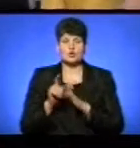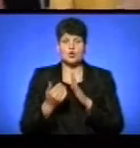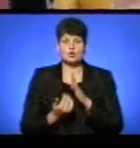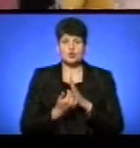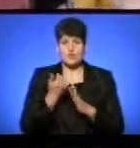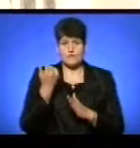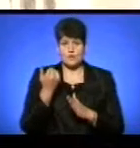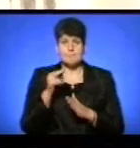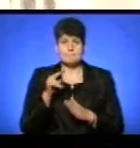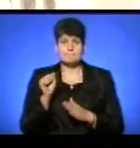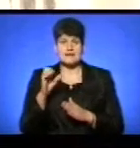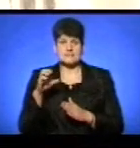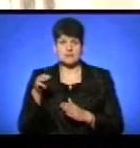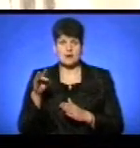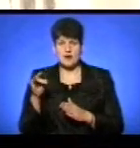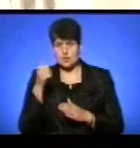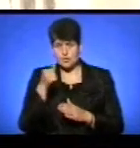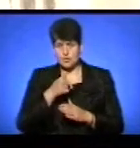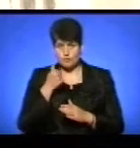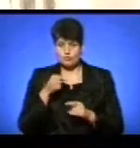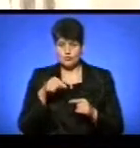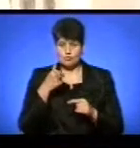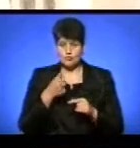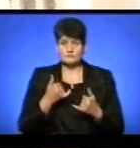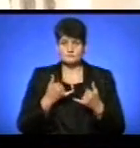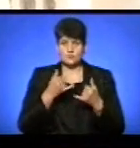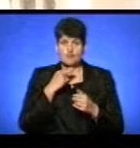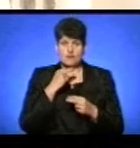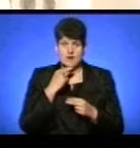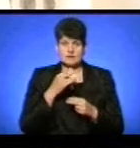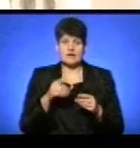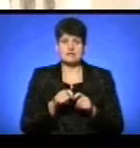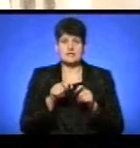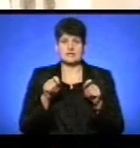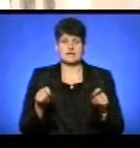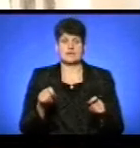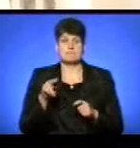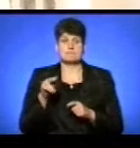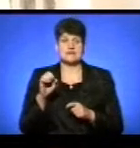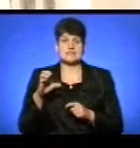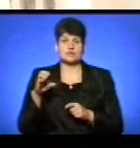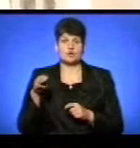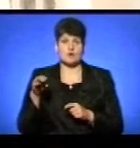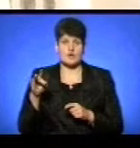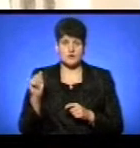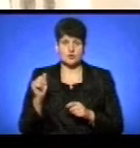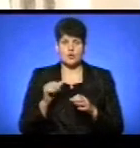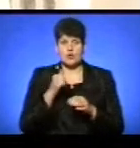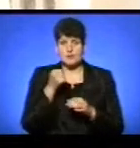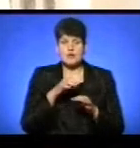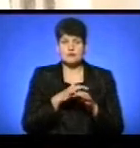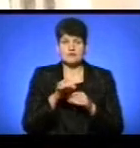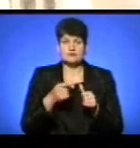пасторального року. Цього року ми заакцентували свою увагу на відкриття пасторального року, на проєкт, який